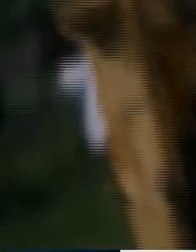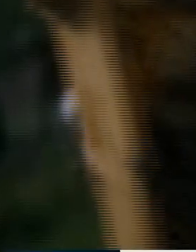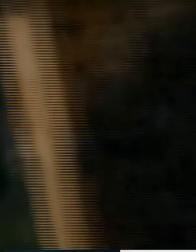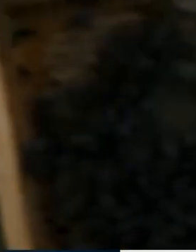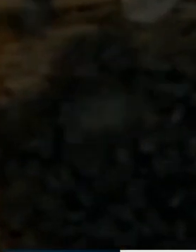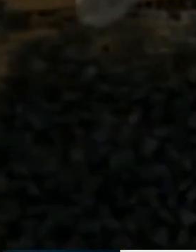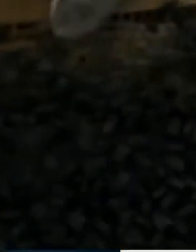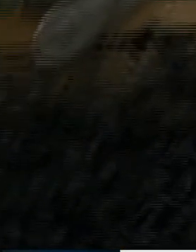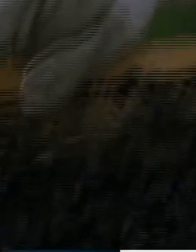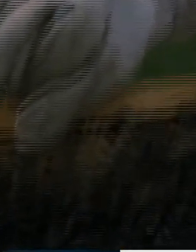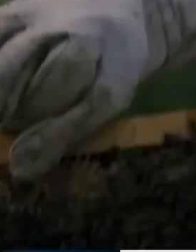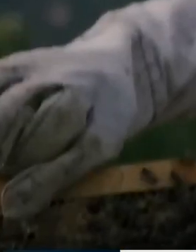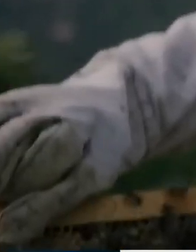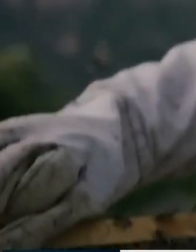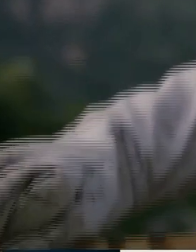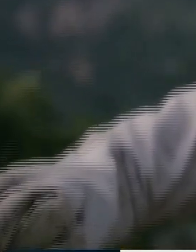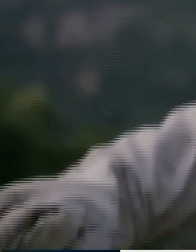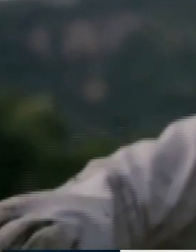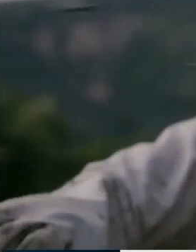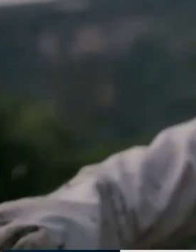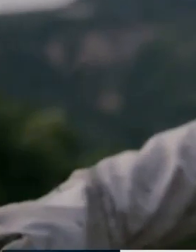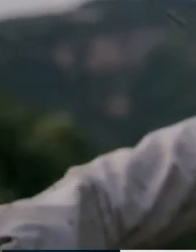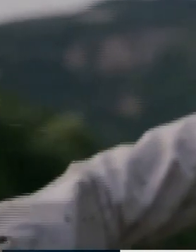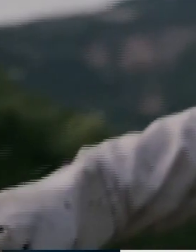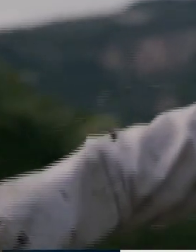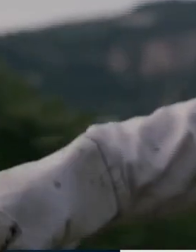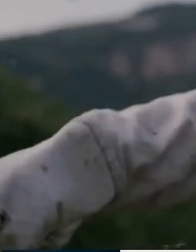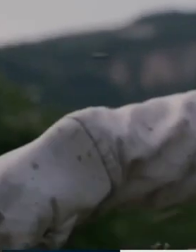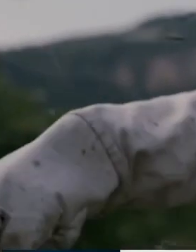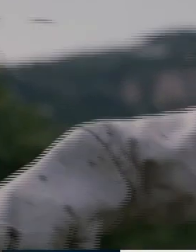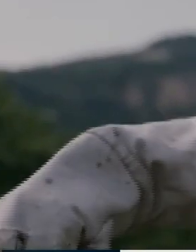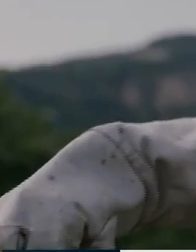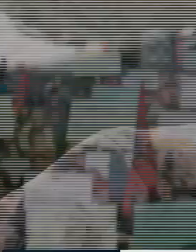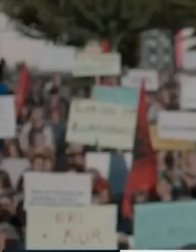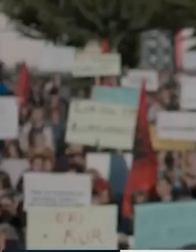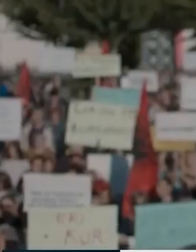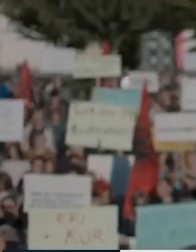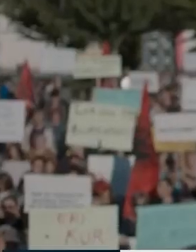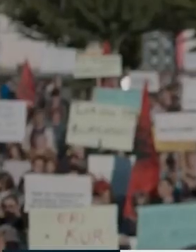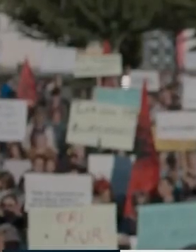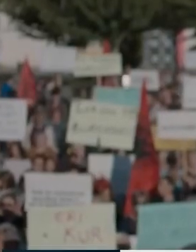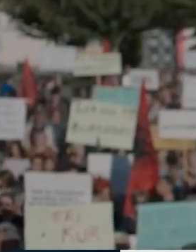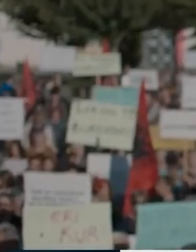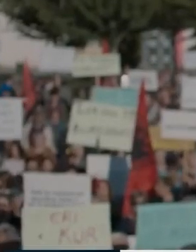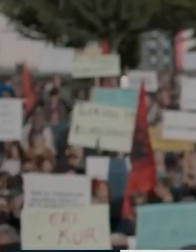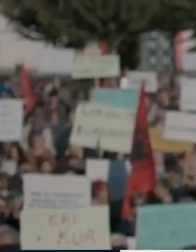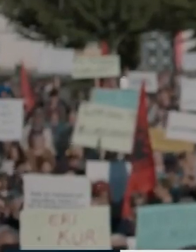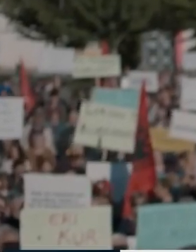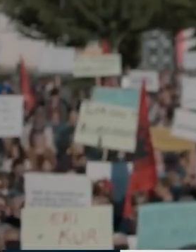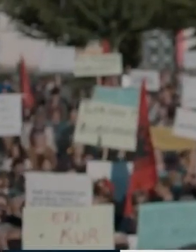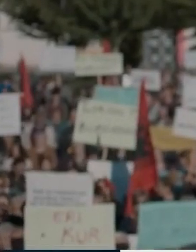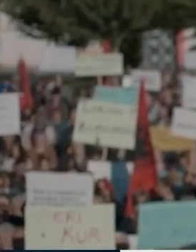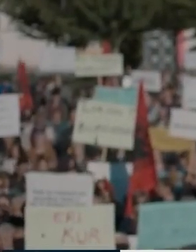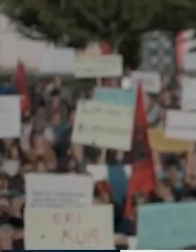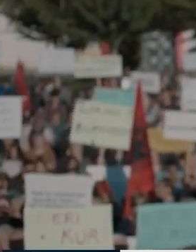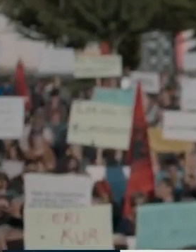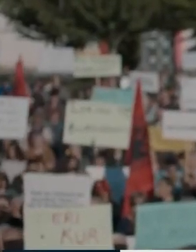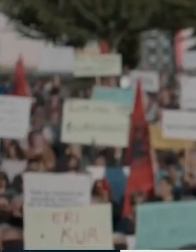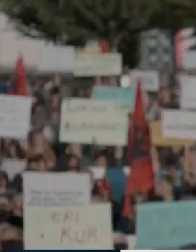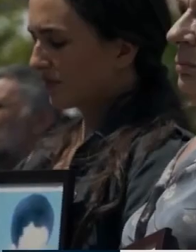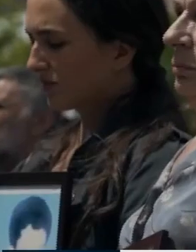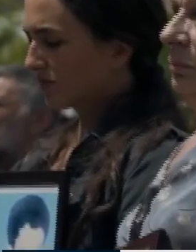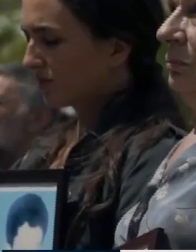disa shfaqe virtuale që pak nga mungojke prezenca e audiencës, vo diku preqe shori të viti 2021